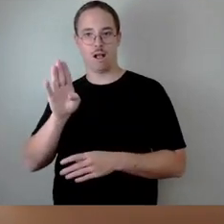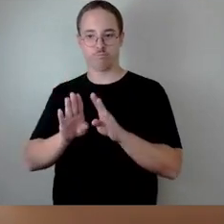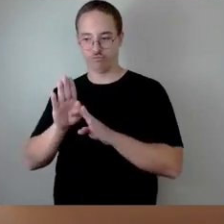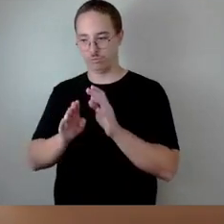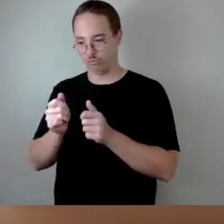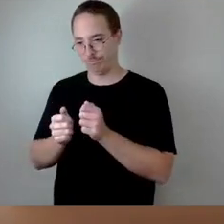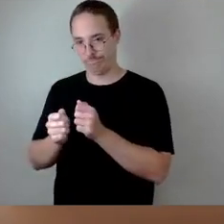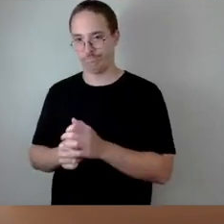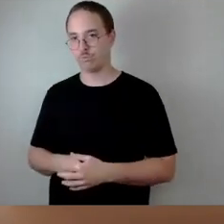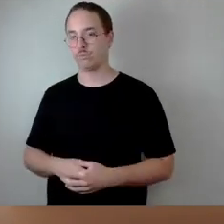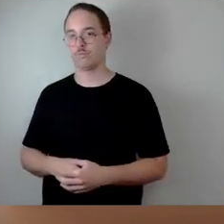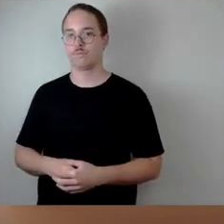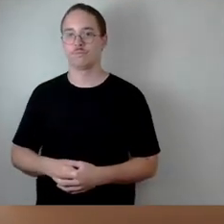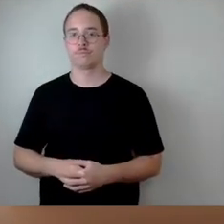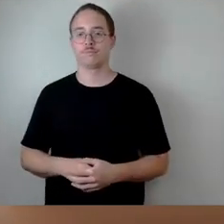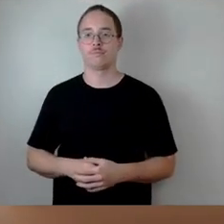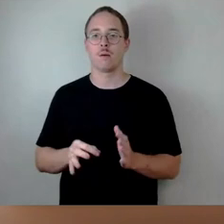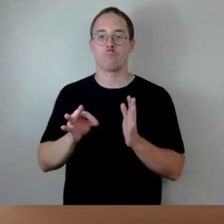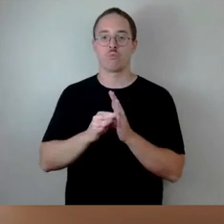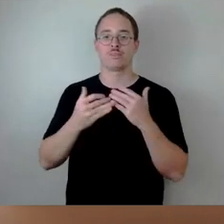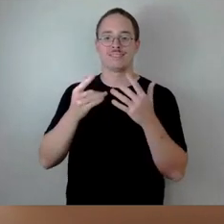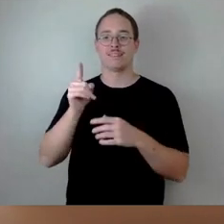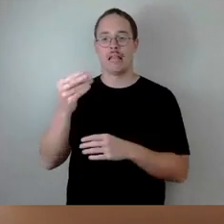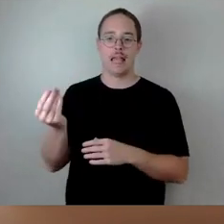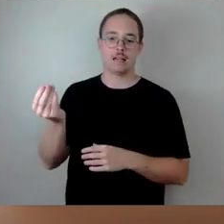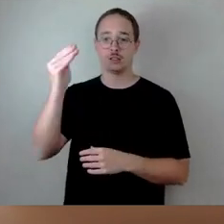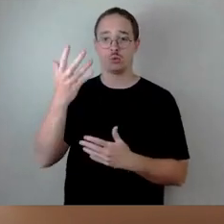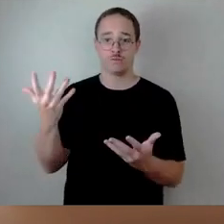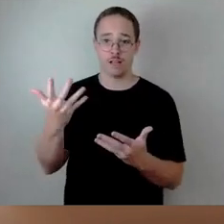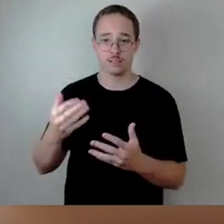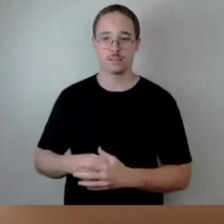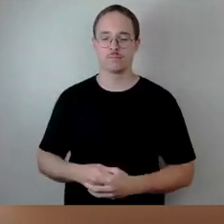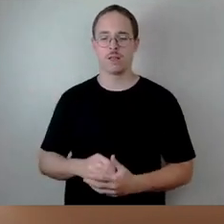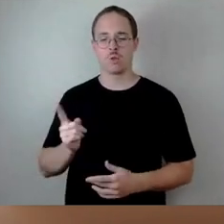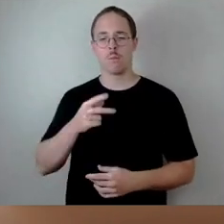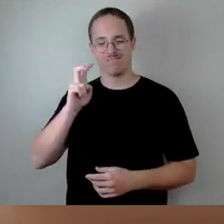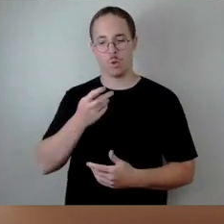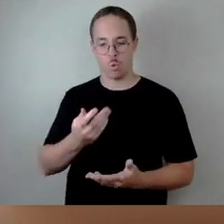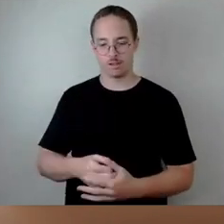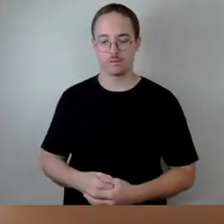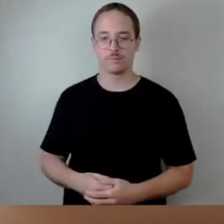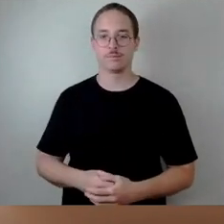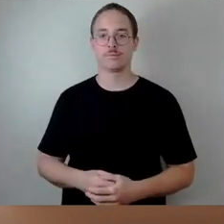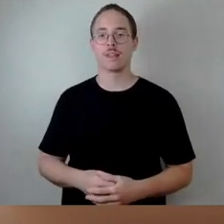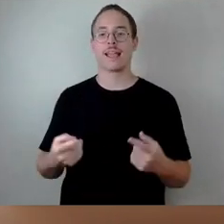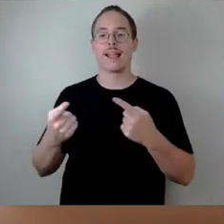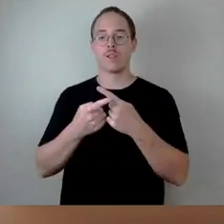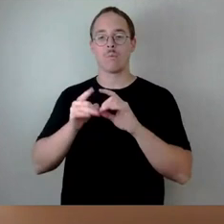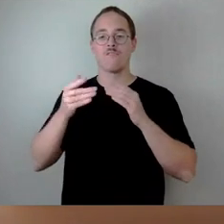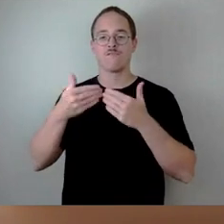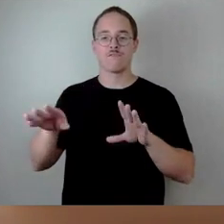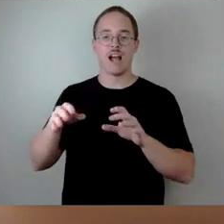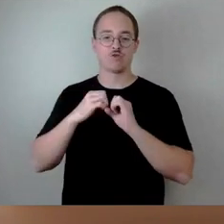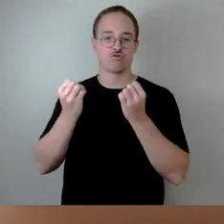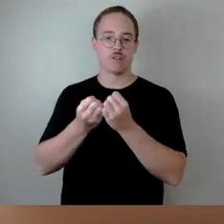im Punkt 10 eine Ergänzung vorsieht. Wiederholen wir mal, das ist gegenüber dem Freistaat Sachsen und jetzt Komma, wie auch